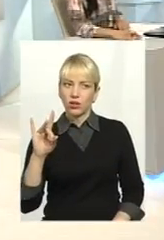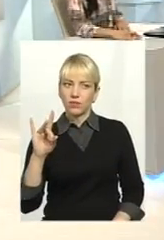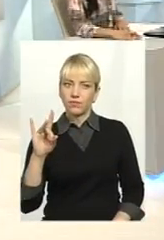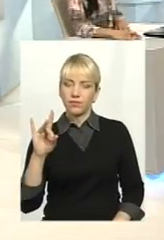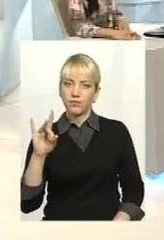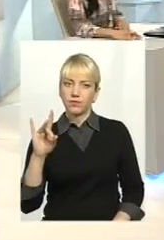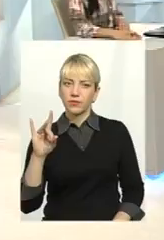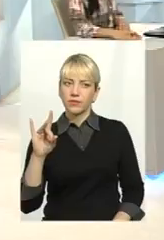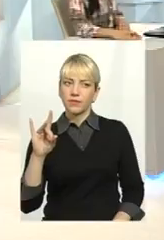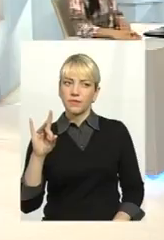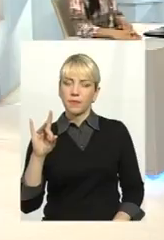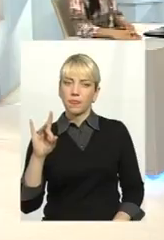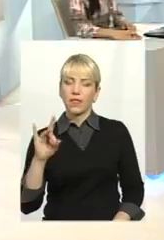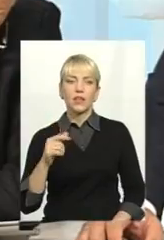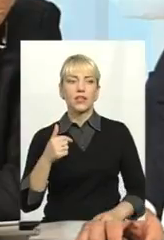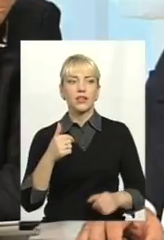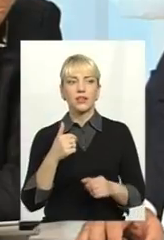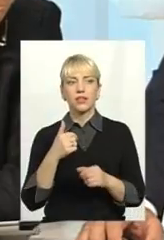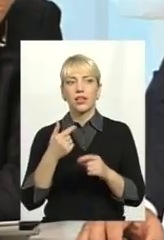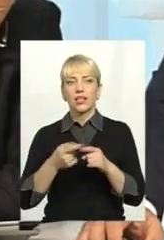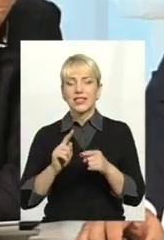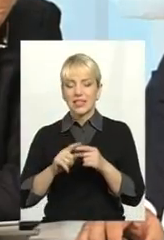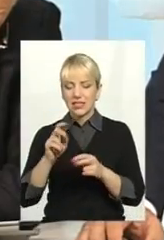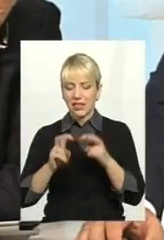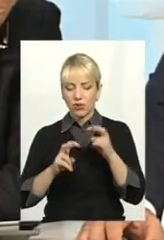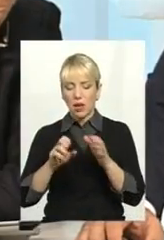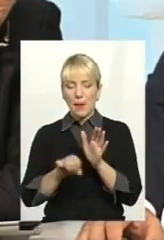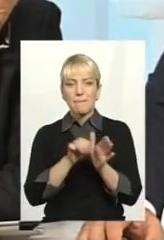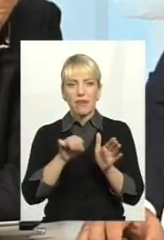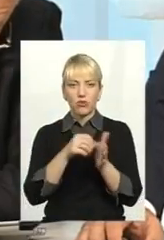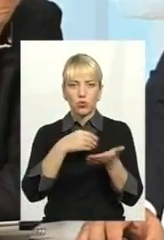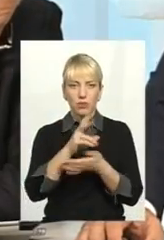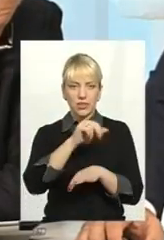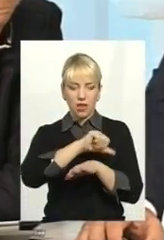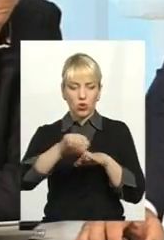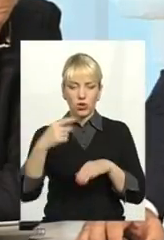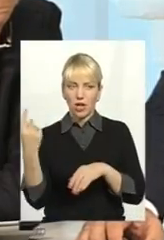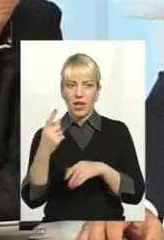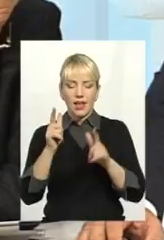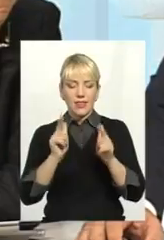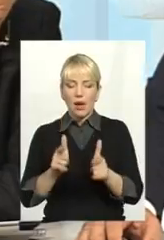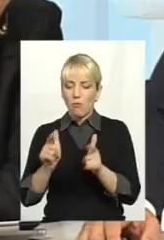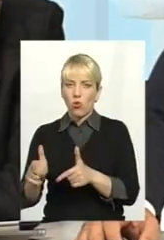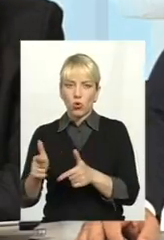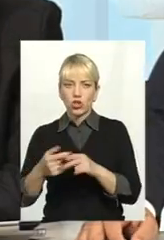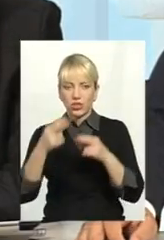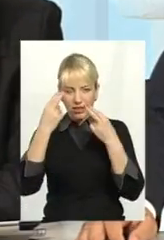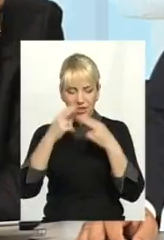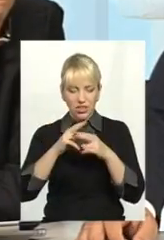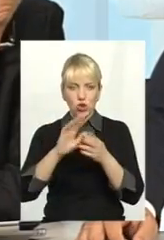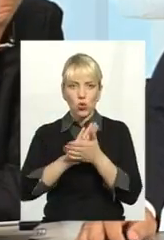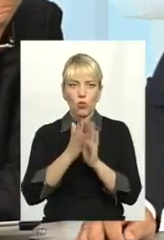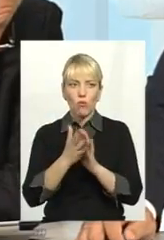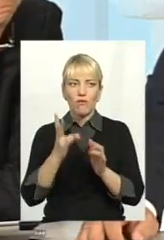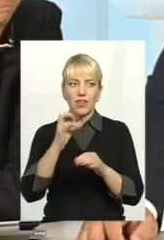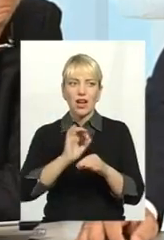цей завод, бо в свій час мафія купляла лічильники за кордоном, а не погоджувала технічні мови на виготовлі лічильників